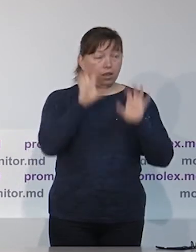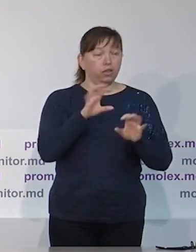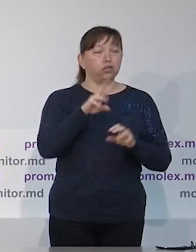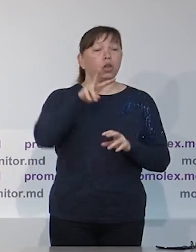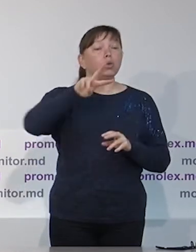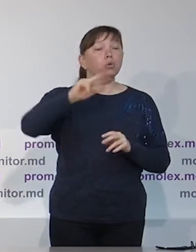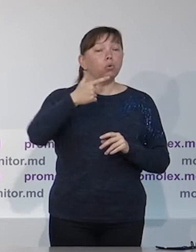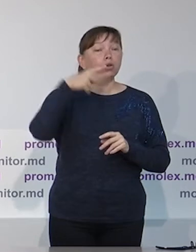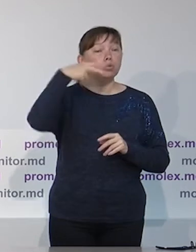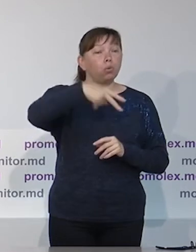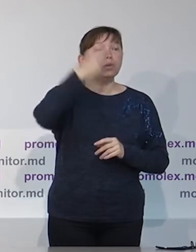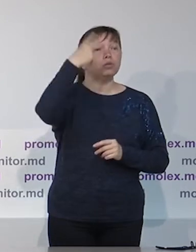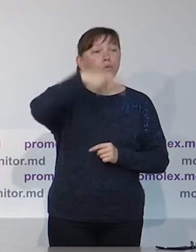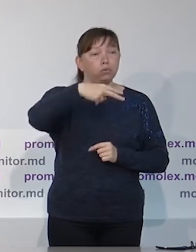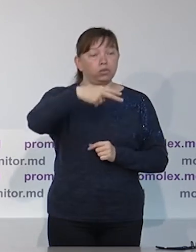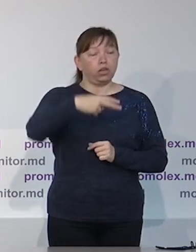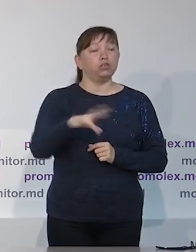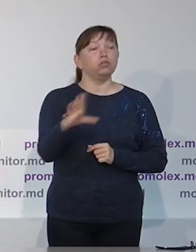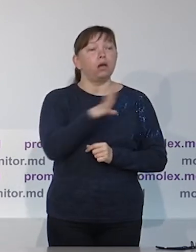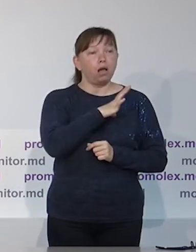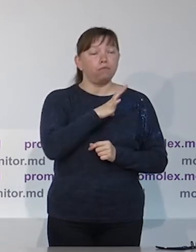был дополнен